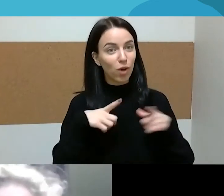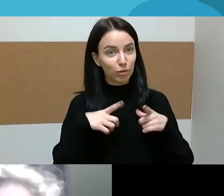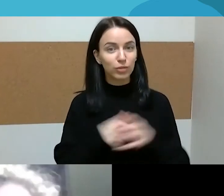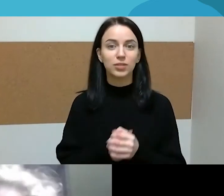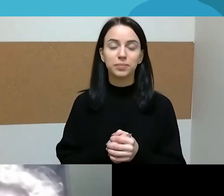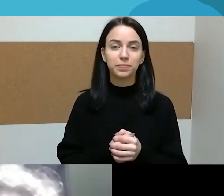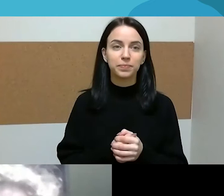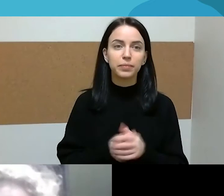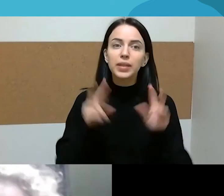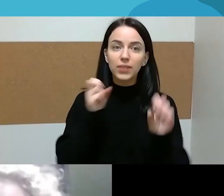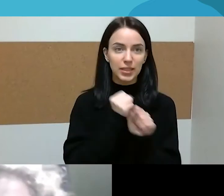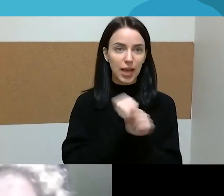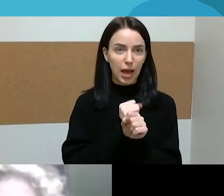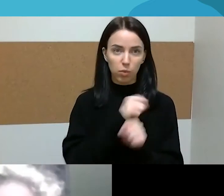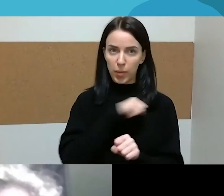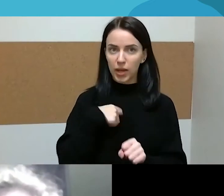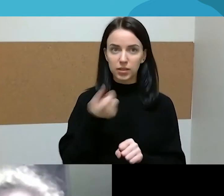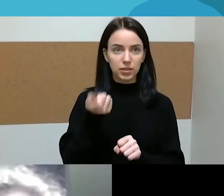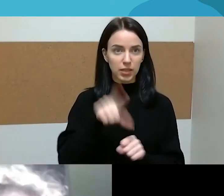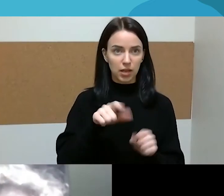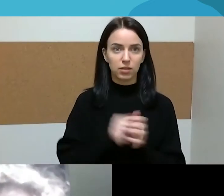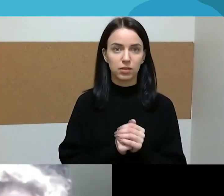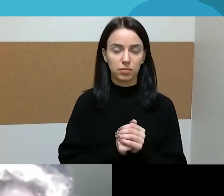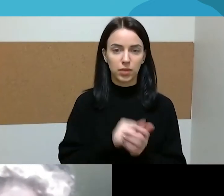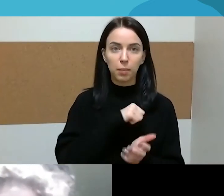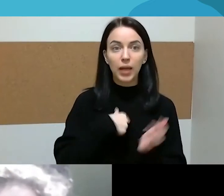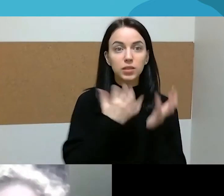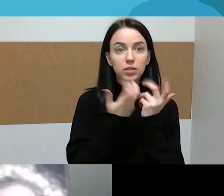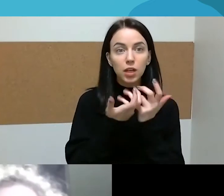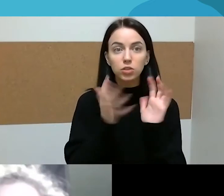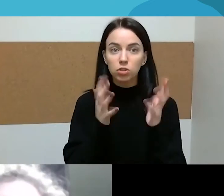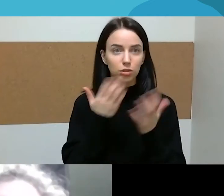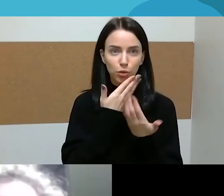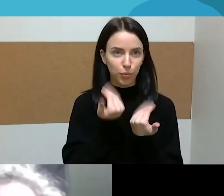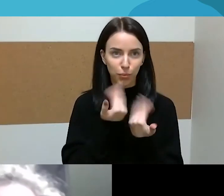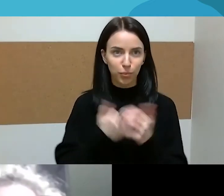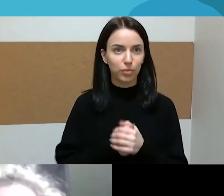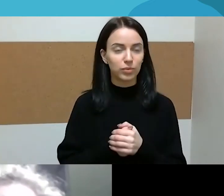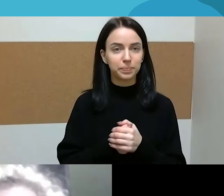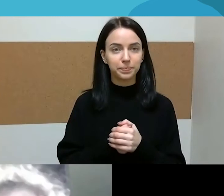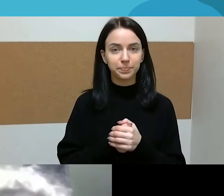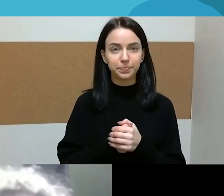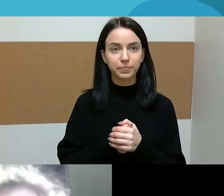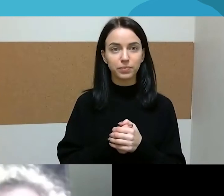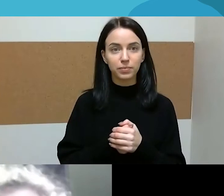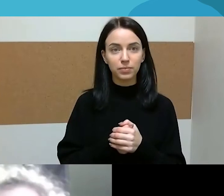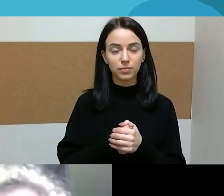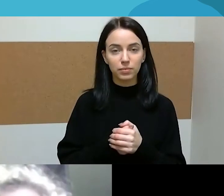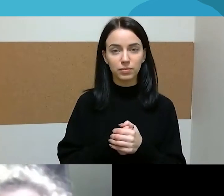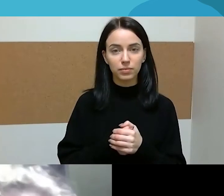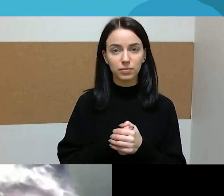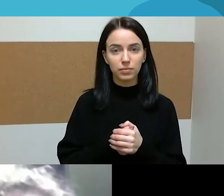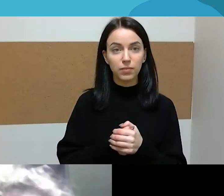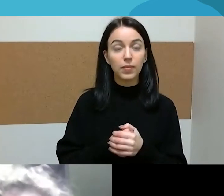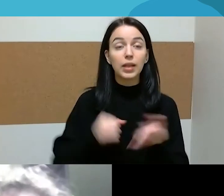Atostogos, pažiūrėjau, niekaip neskaičiuojame, nežinau, ten bendro vidaus produkto kontekste. Ir taip istoriškai